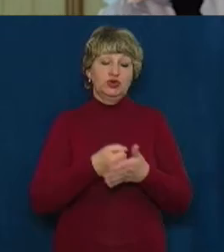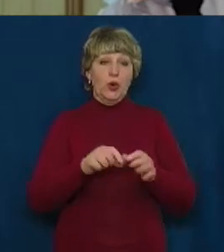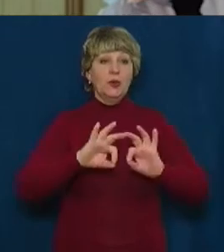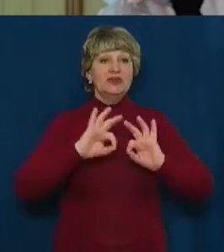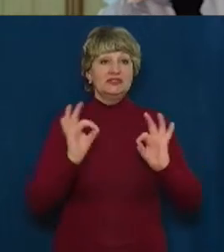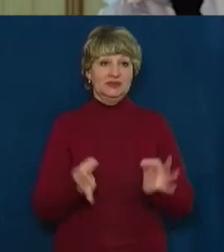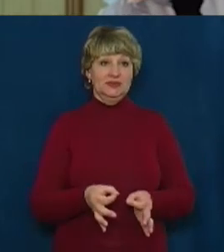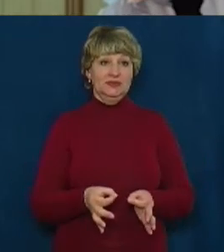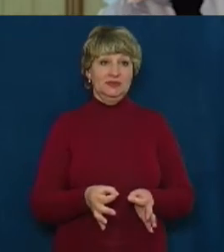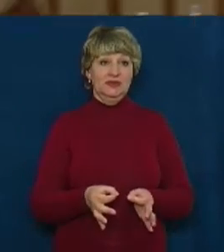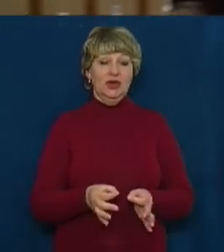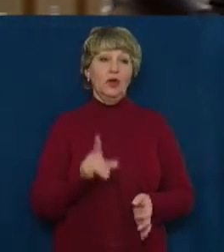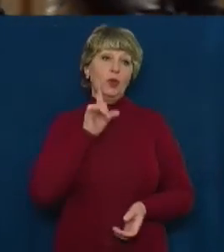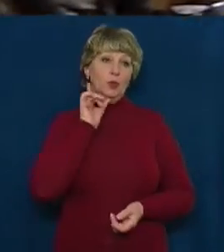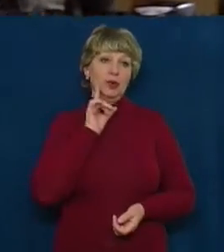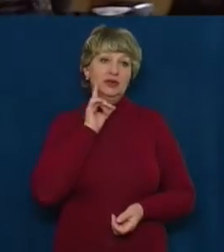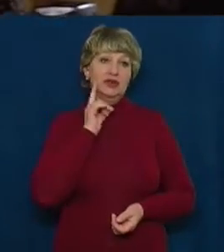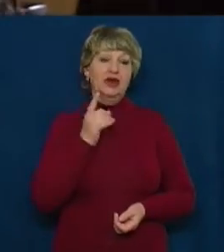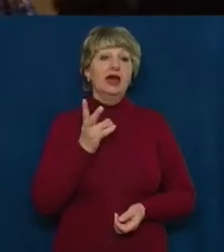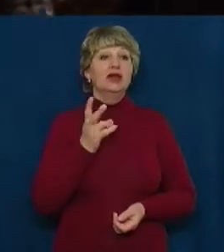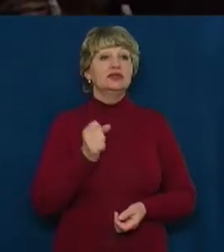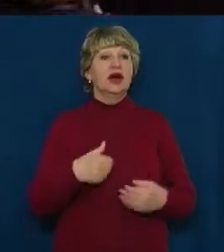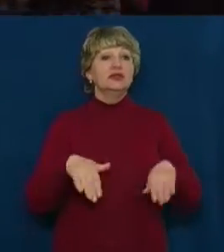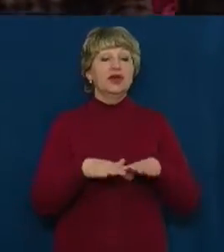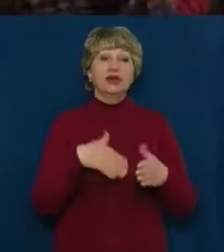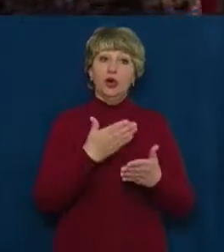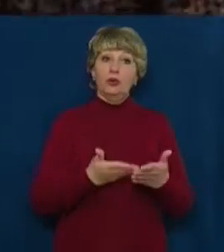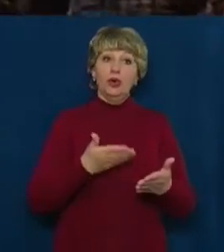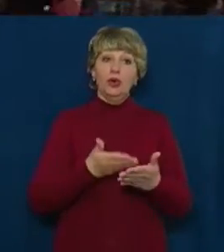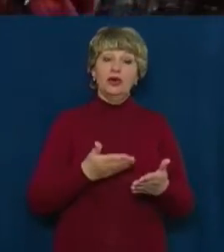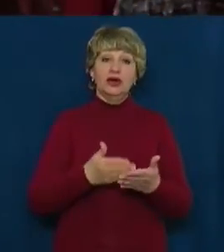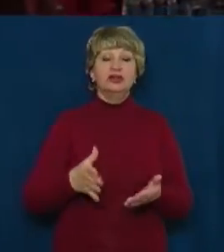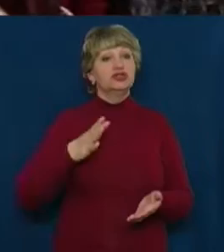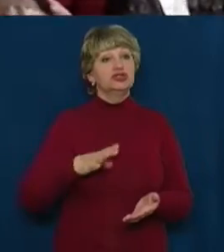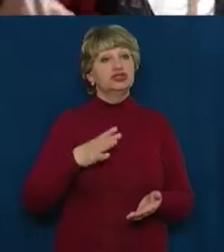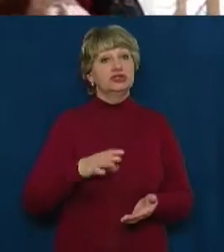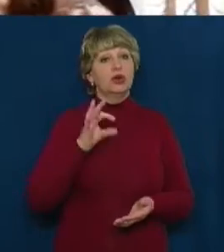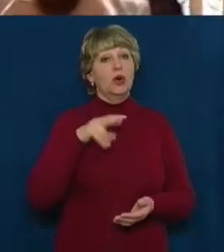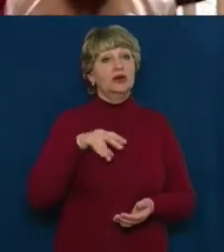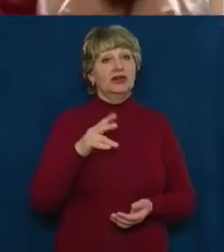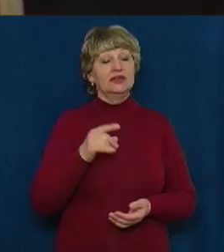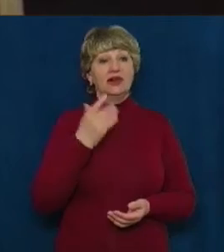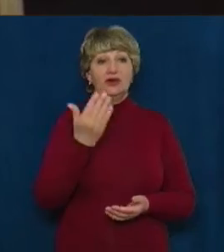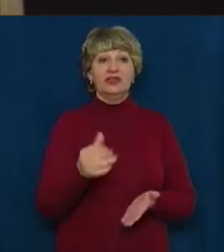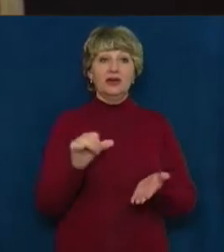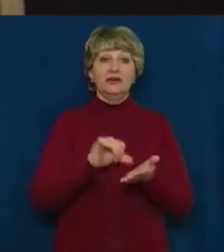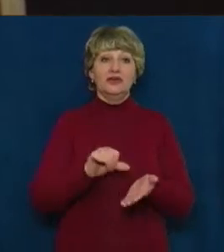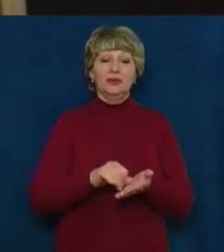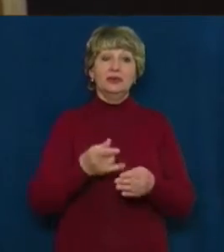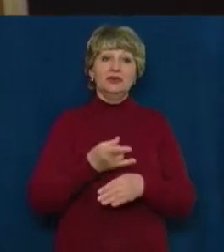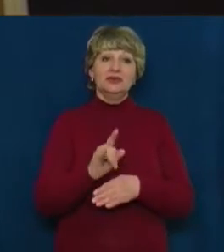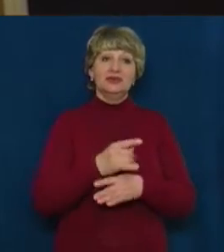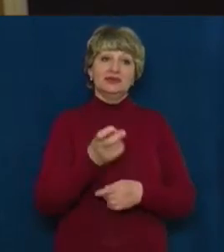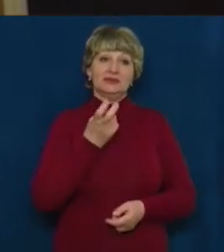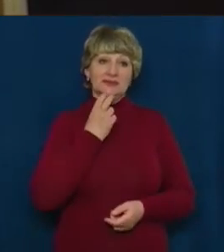молоді. На такі поради від професійних акторів чекає Олена Зубрицька. Вона виступить з гуморезкою. Я спочатку